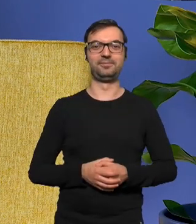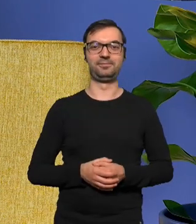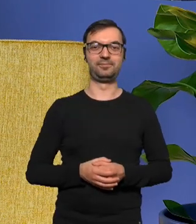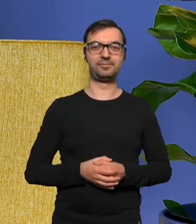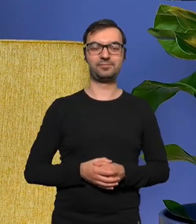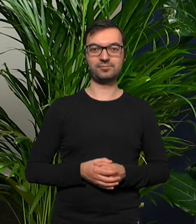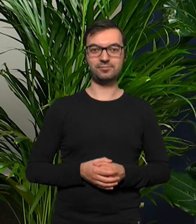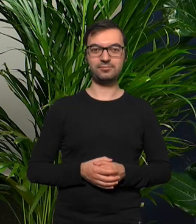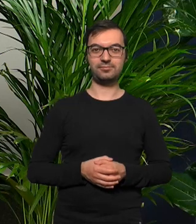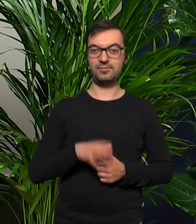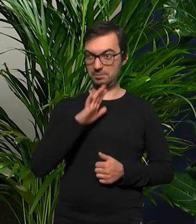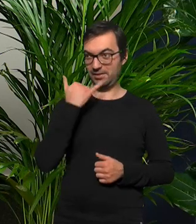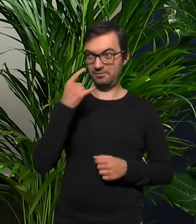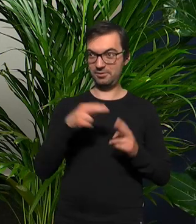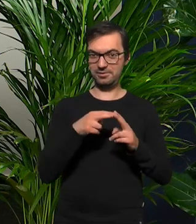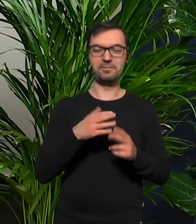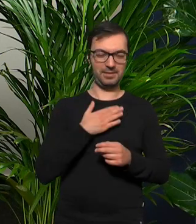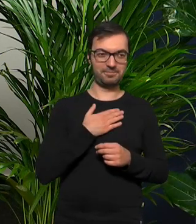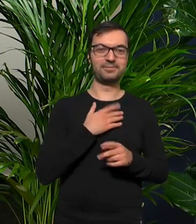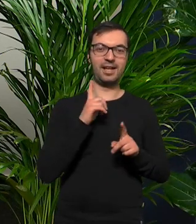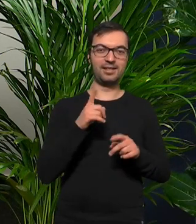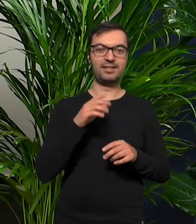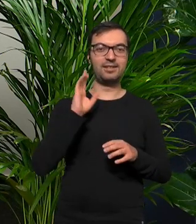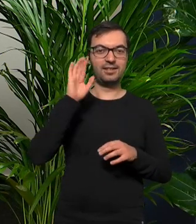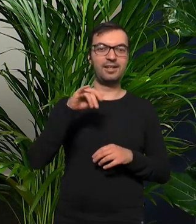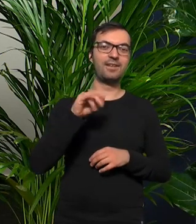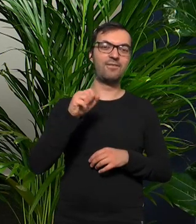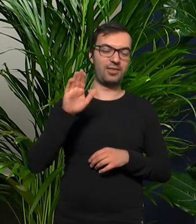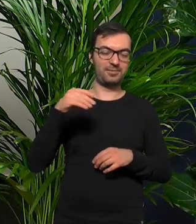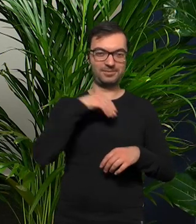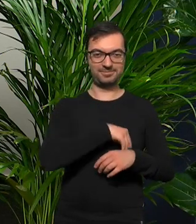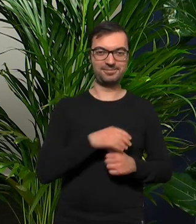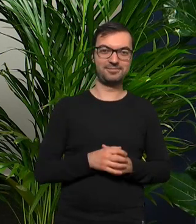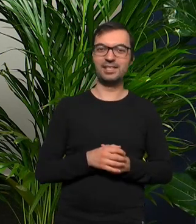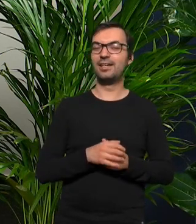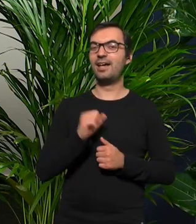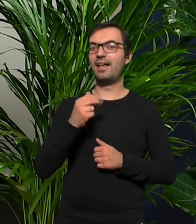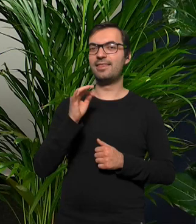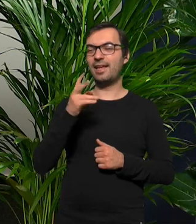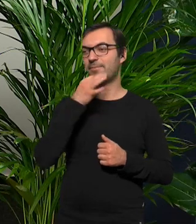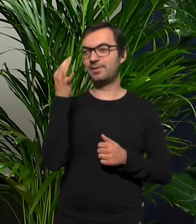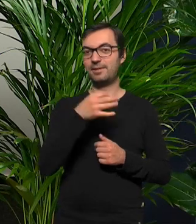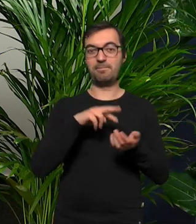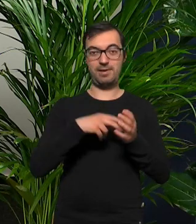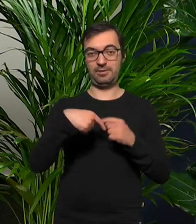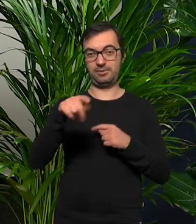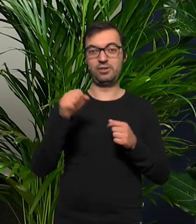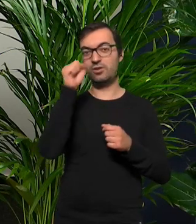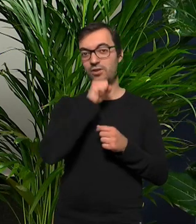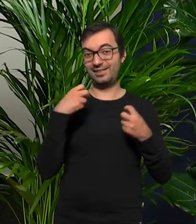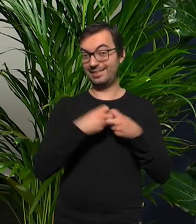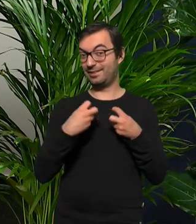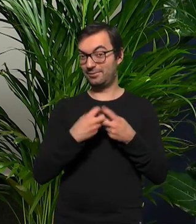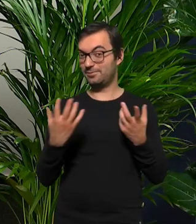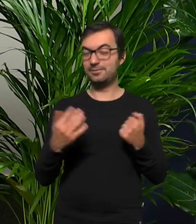ale masz telefon? mam ale zostawiłem ok Antek Koczy czy planowany jest w jakimś bliskim czasie koncert online